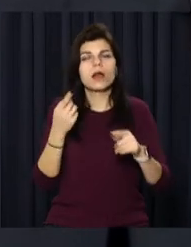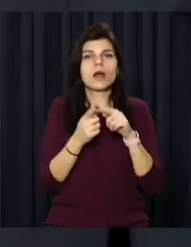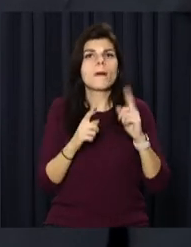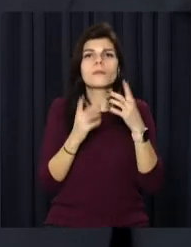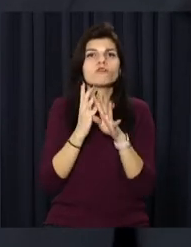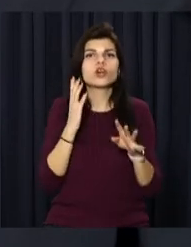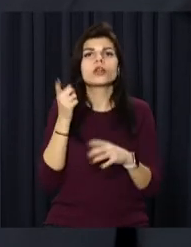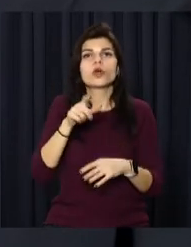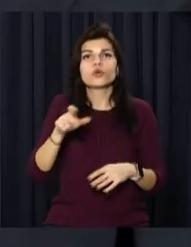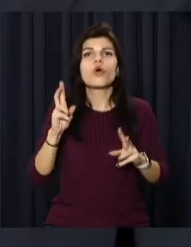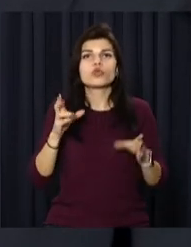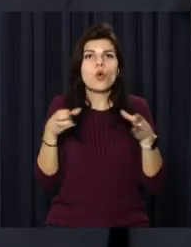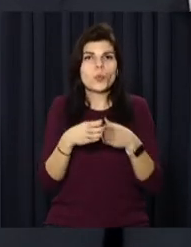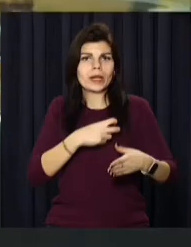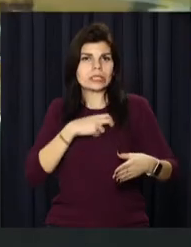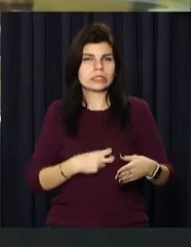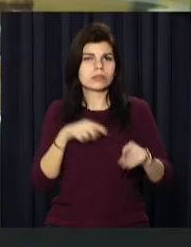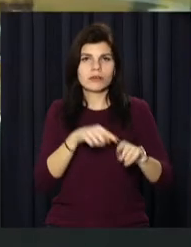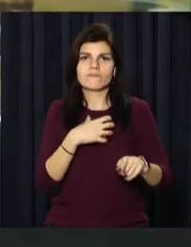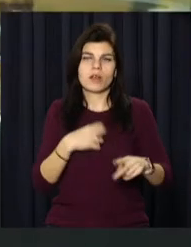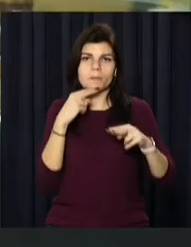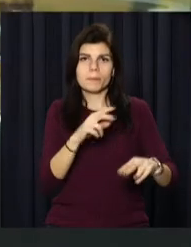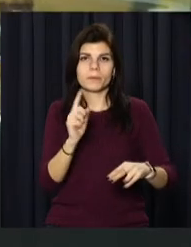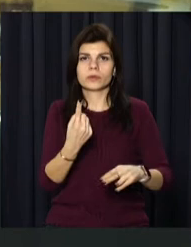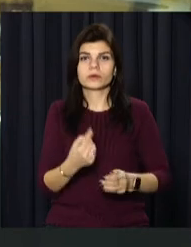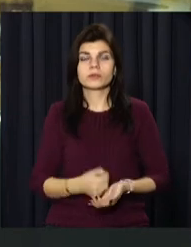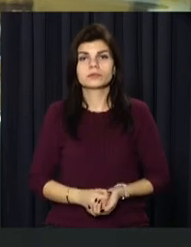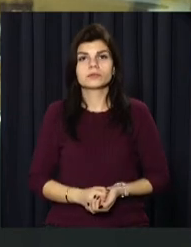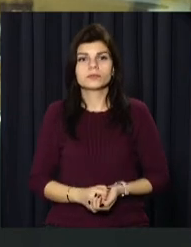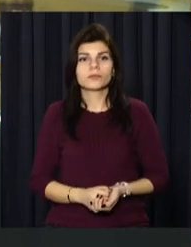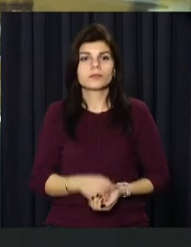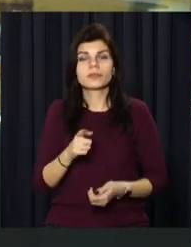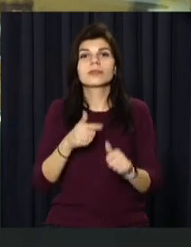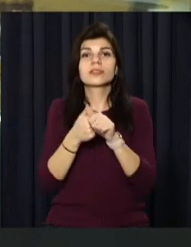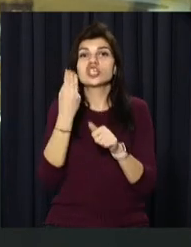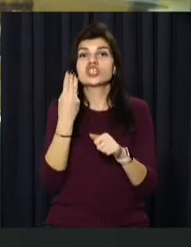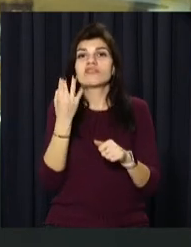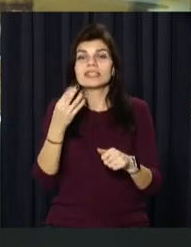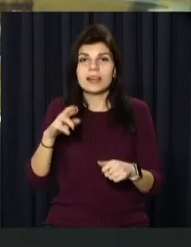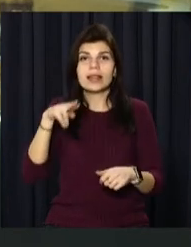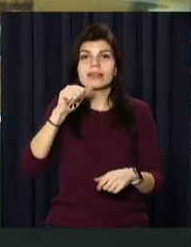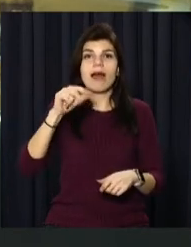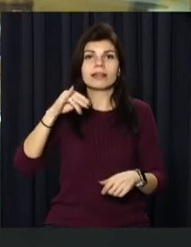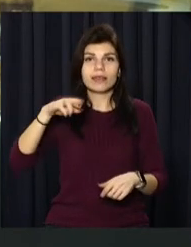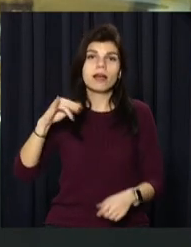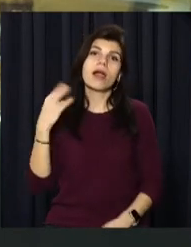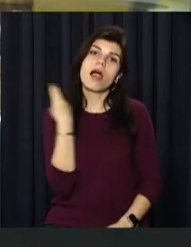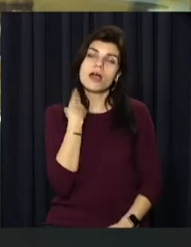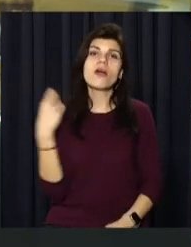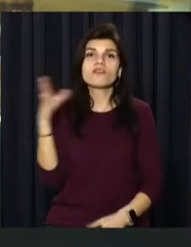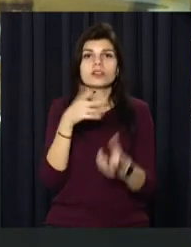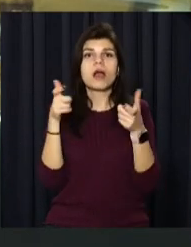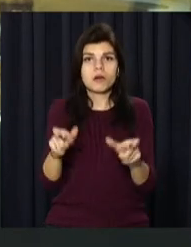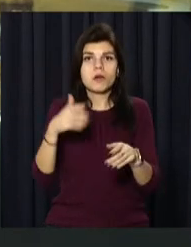для пацієнтів з груп ризику. Слідом за Швецією, Данією та Англією майже всі карантинні